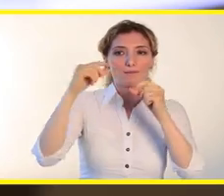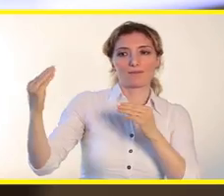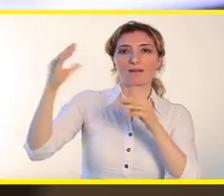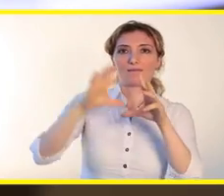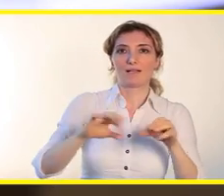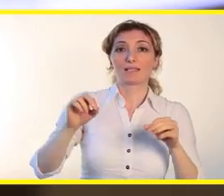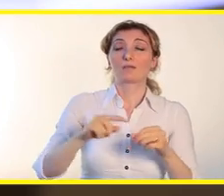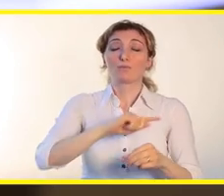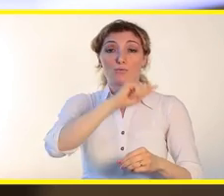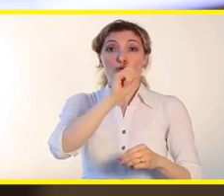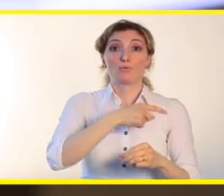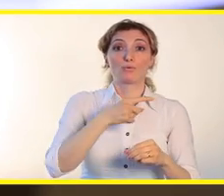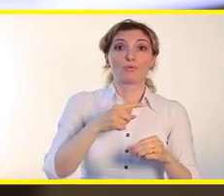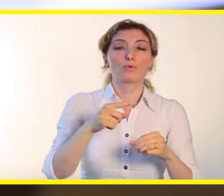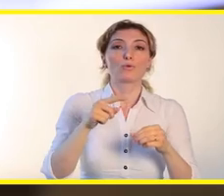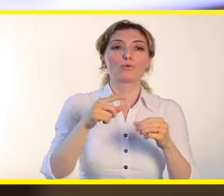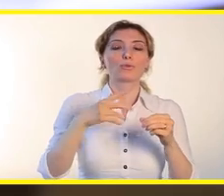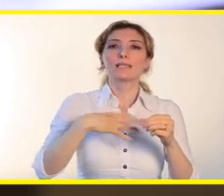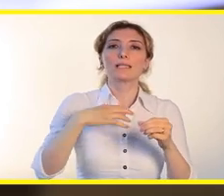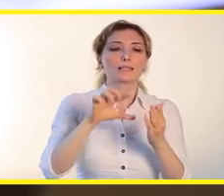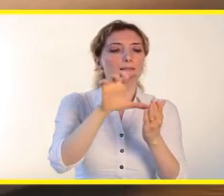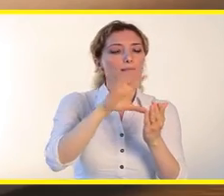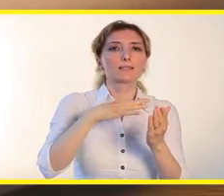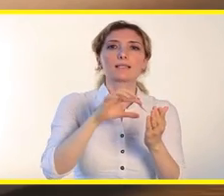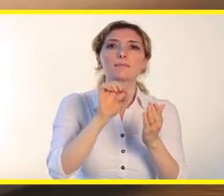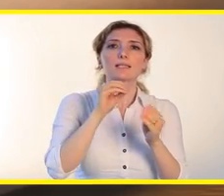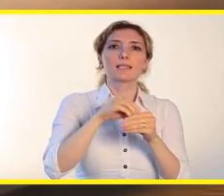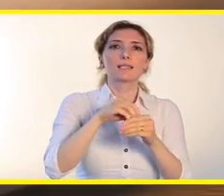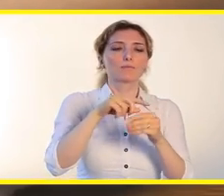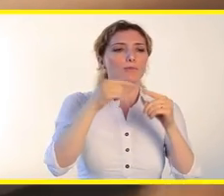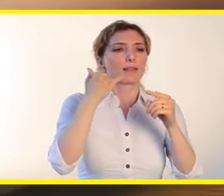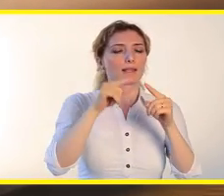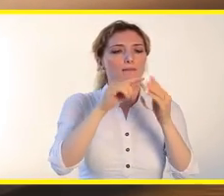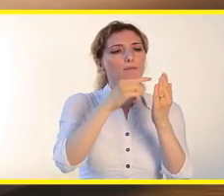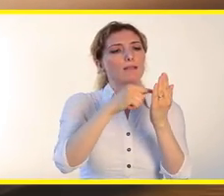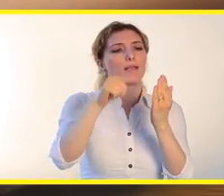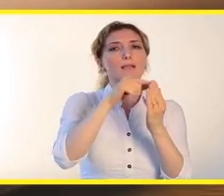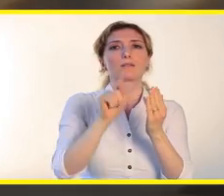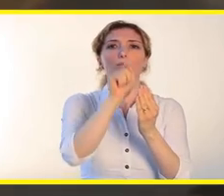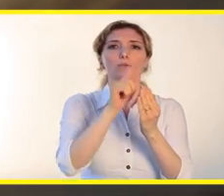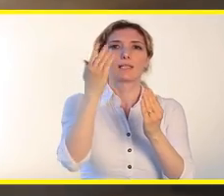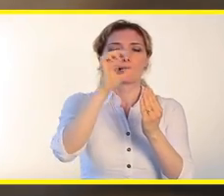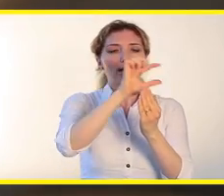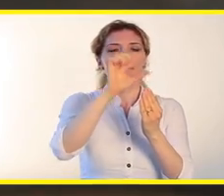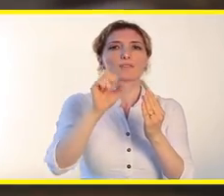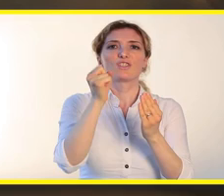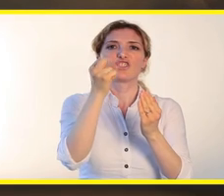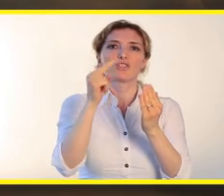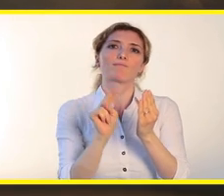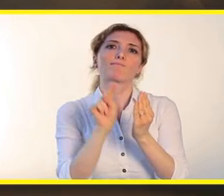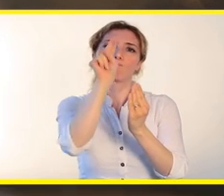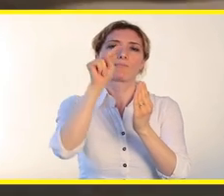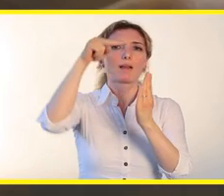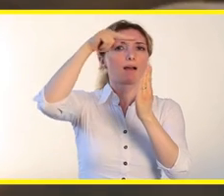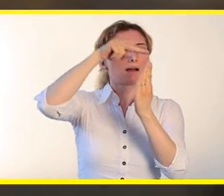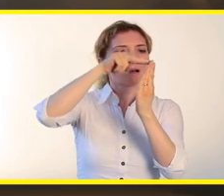Ultra güç tasarruf modunu aktif hale getirmek için ekranın üst kısmında bulunan siyah bildirim paneline çift parmak dokunup